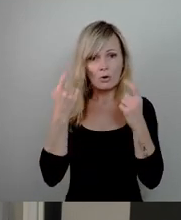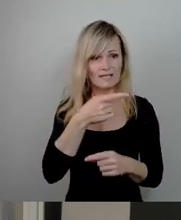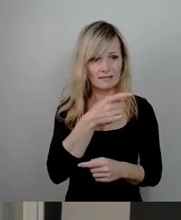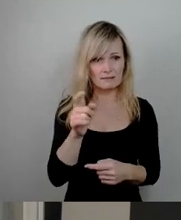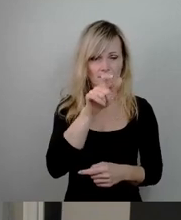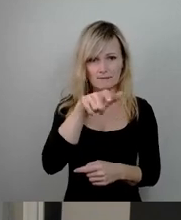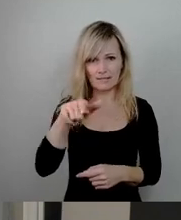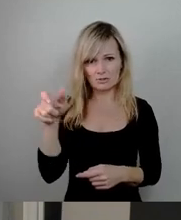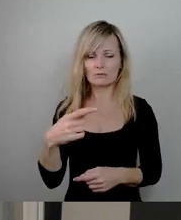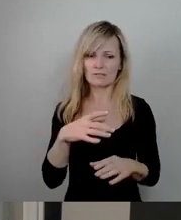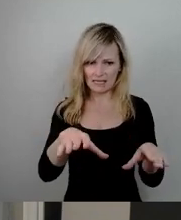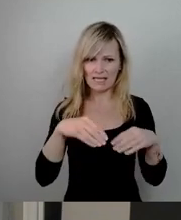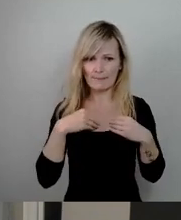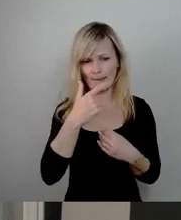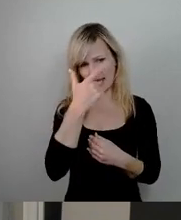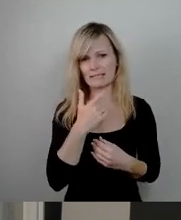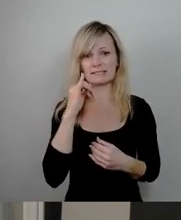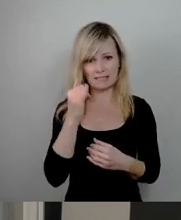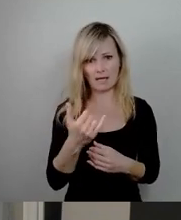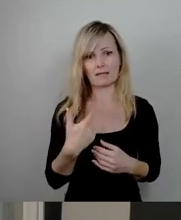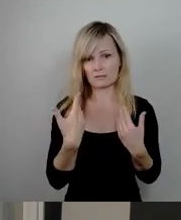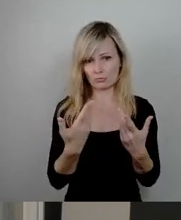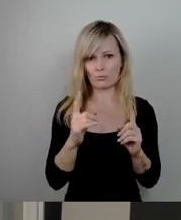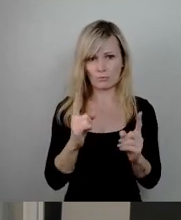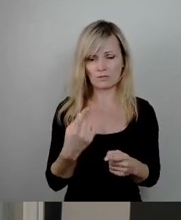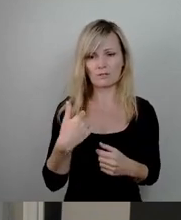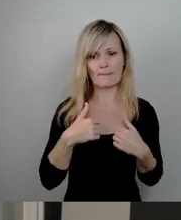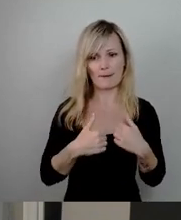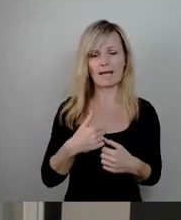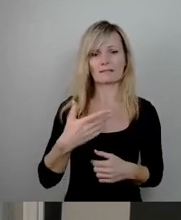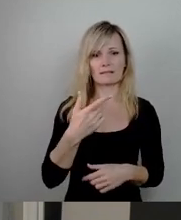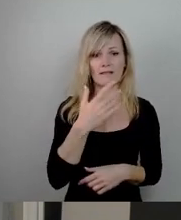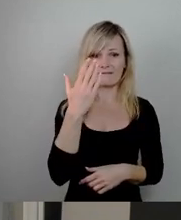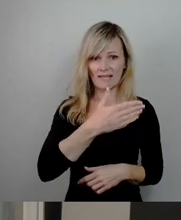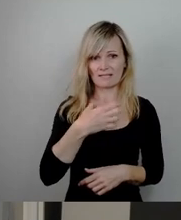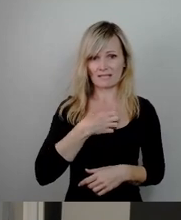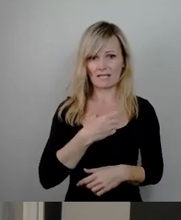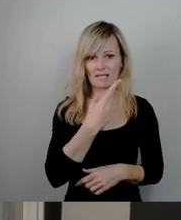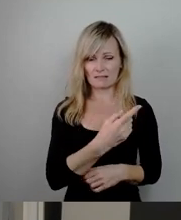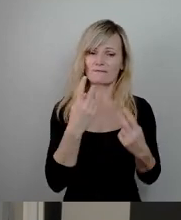Die sind ernst zu nehmen. Und ja, das Bad im Dresdner Westen grundsätzlich ist sehr wichtig.